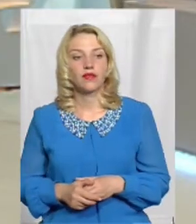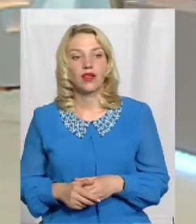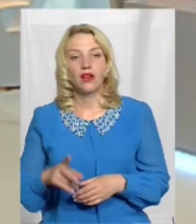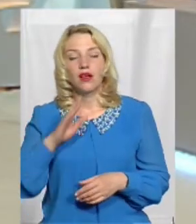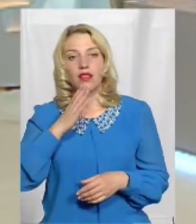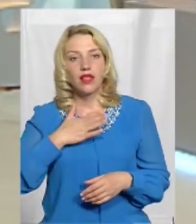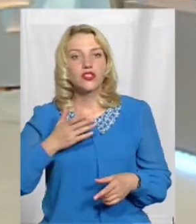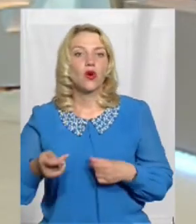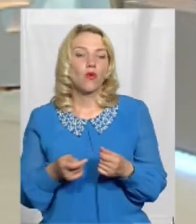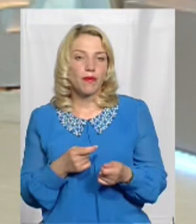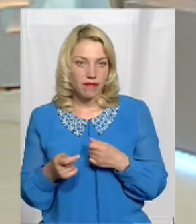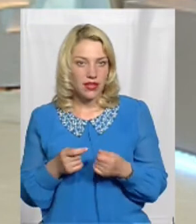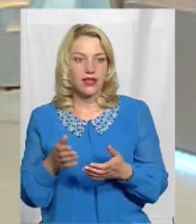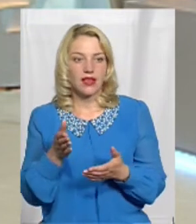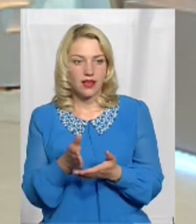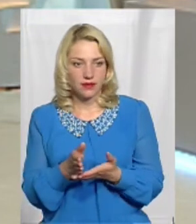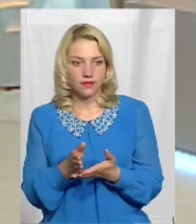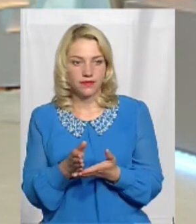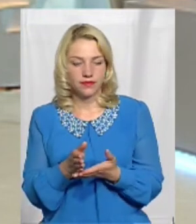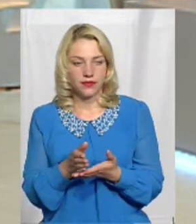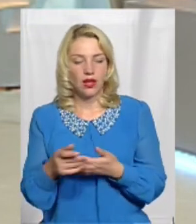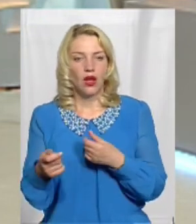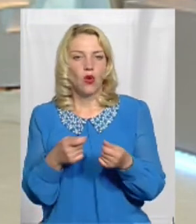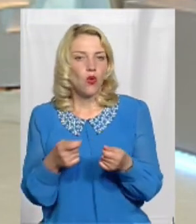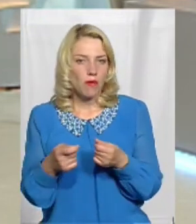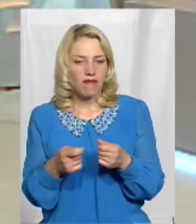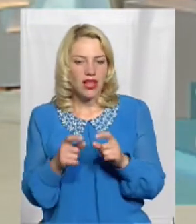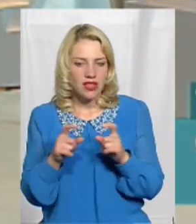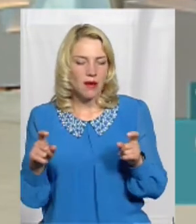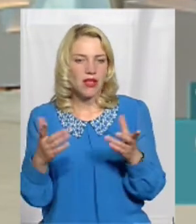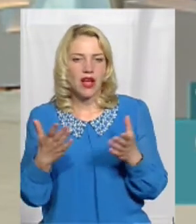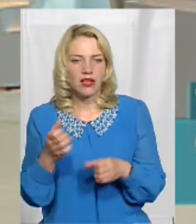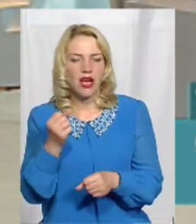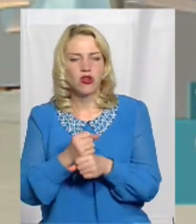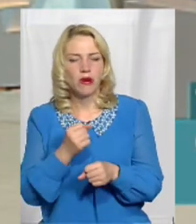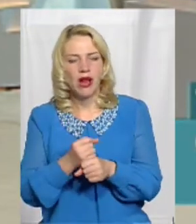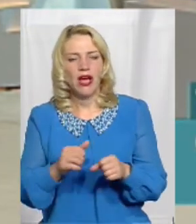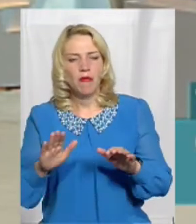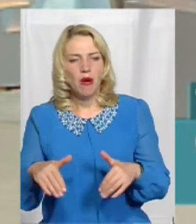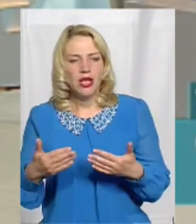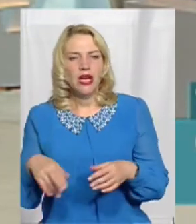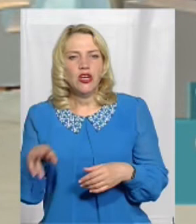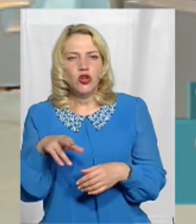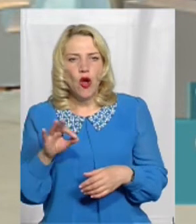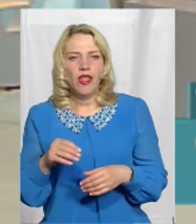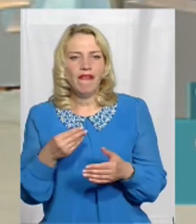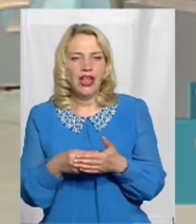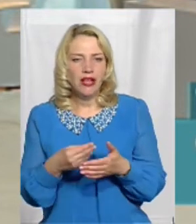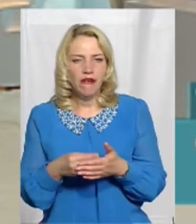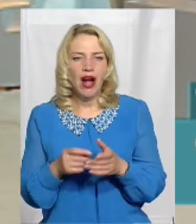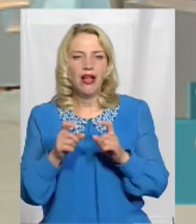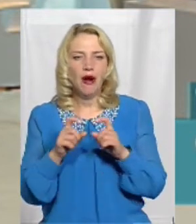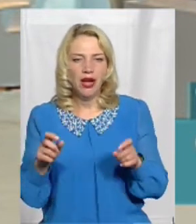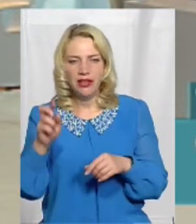Наше управління є управлінням, яке розробляє пропозиції Щодо фінансування об